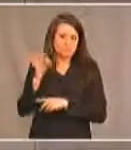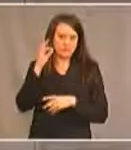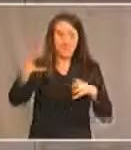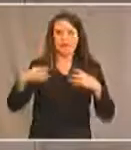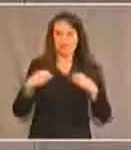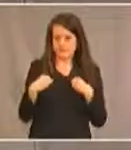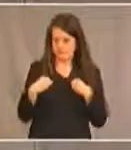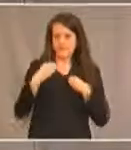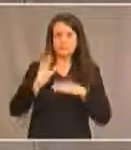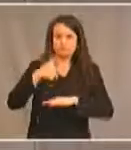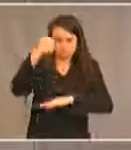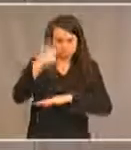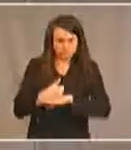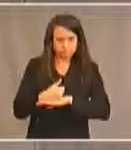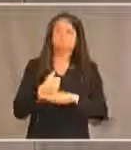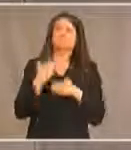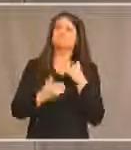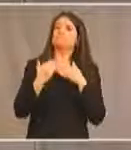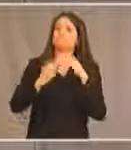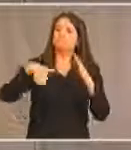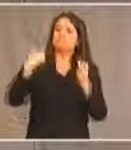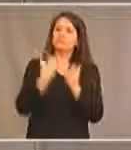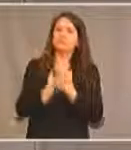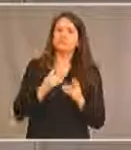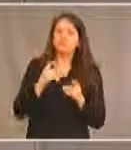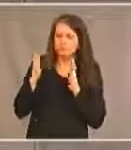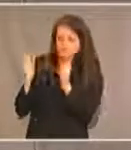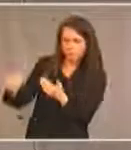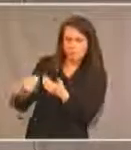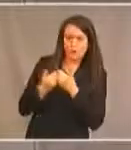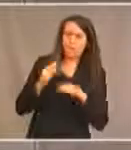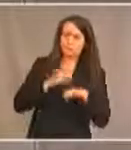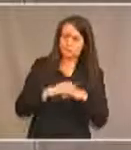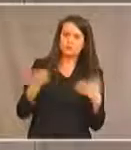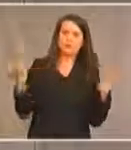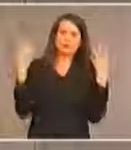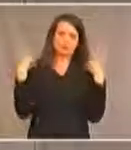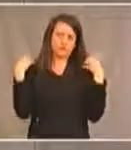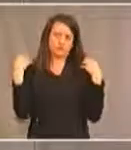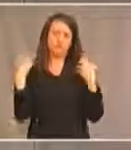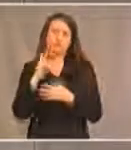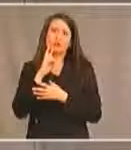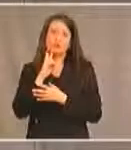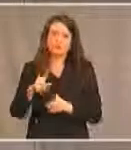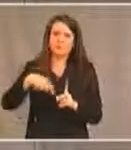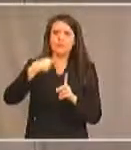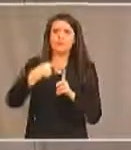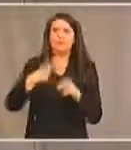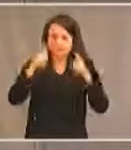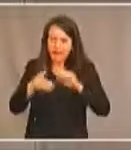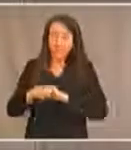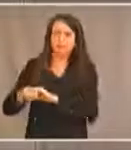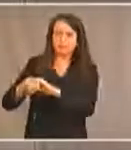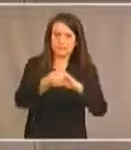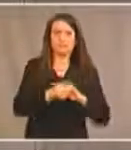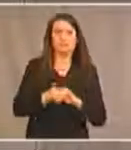de mettre en application toutes les réclamations de la Commission de la vérité et de la réconciliation. Ce sont des